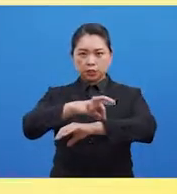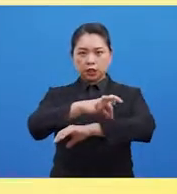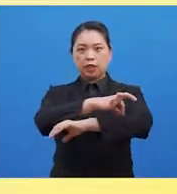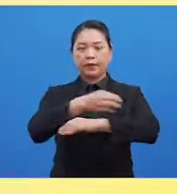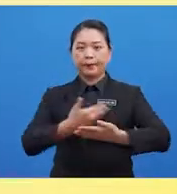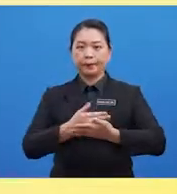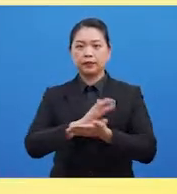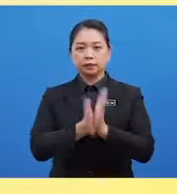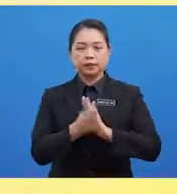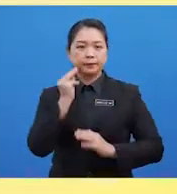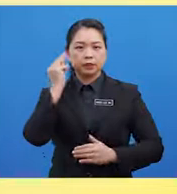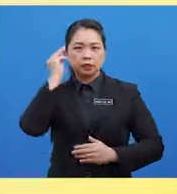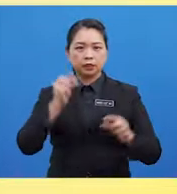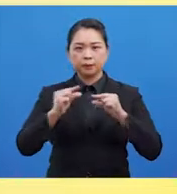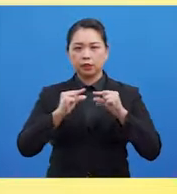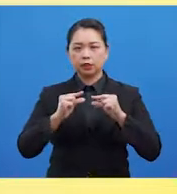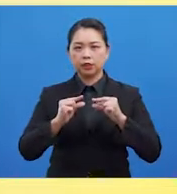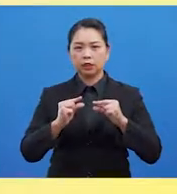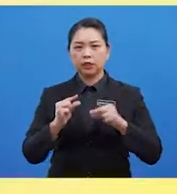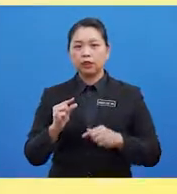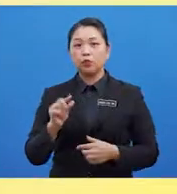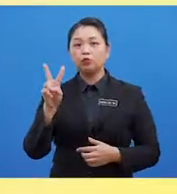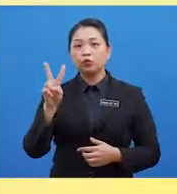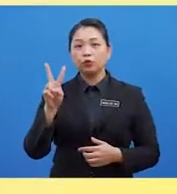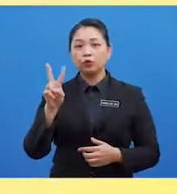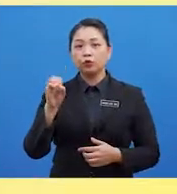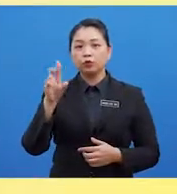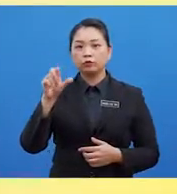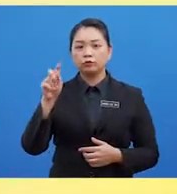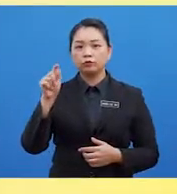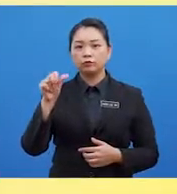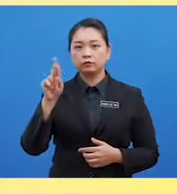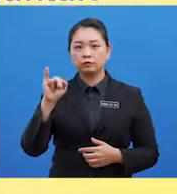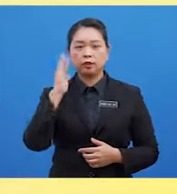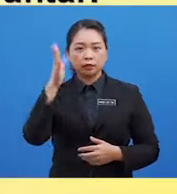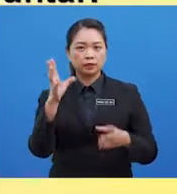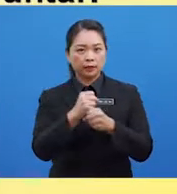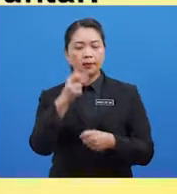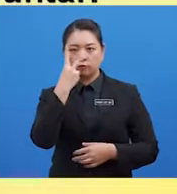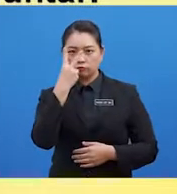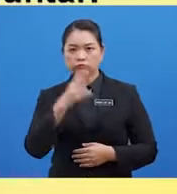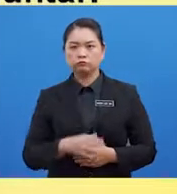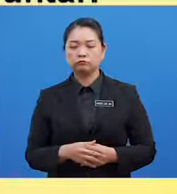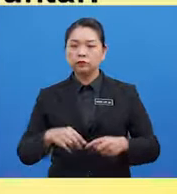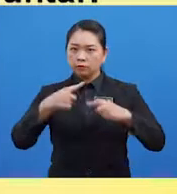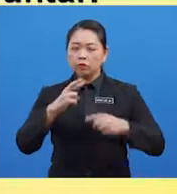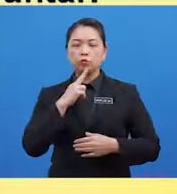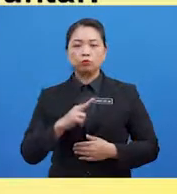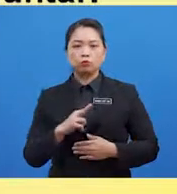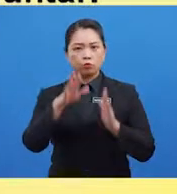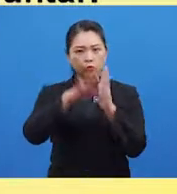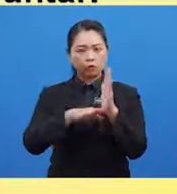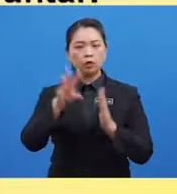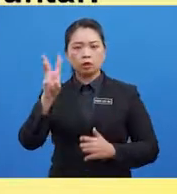Matang Pergerakan Voluntary Akan Mula Dapat Diperhatikan Sehingga Bayi Berumur Lebih Kurang 6